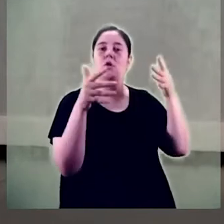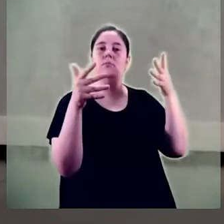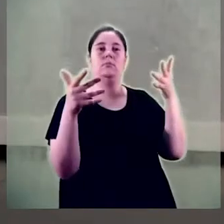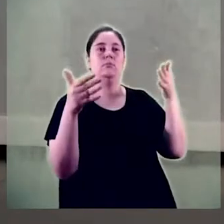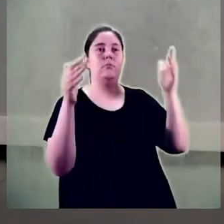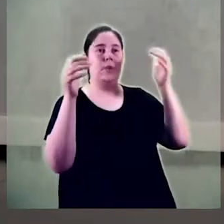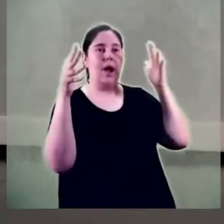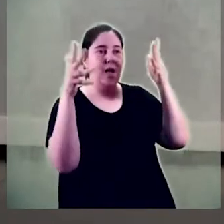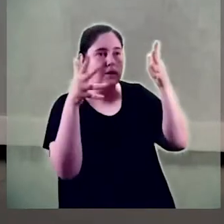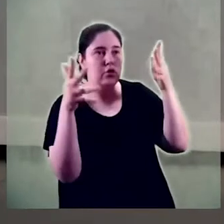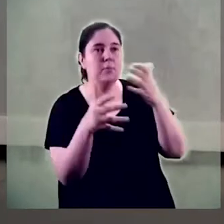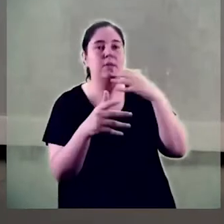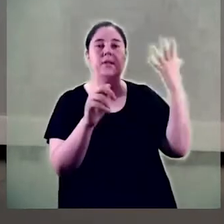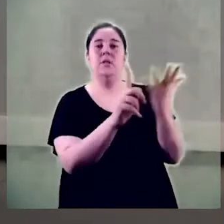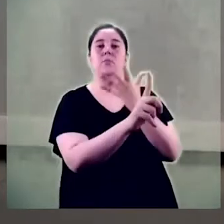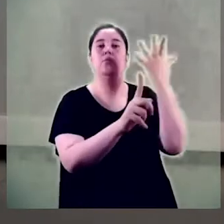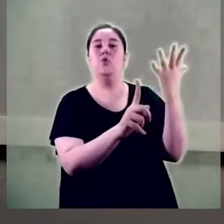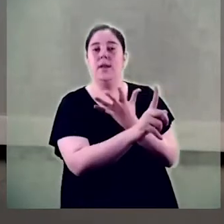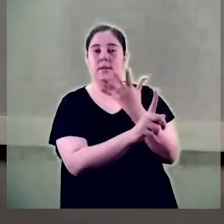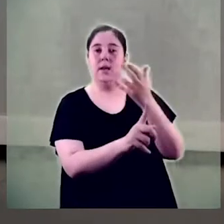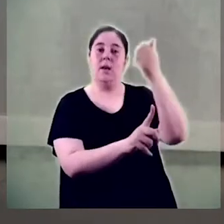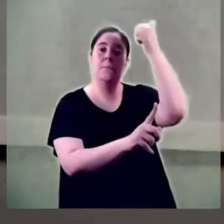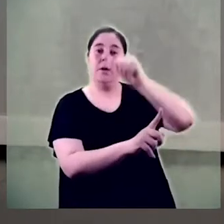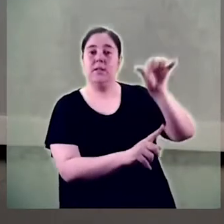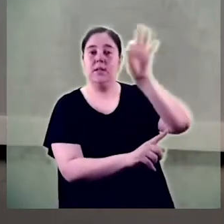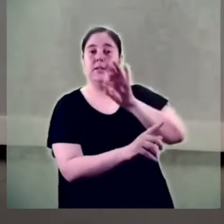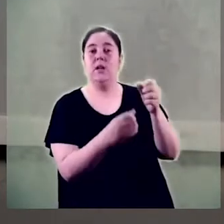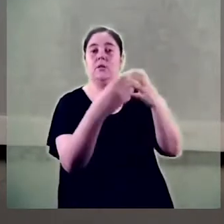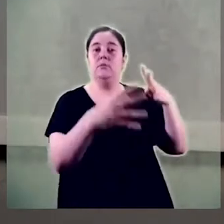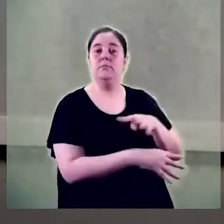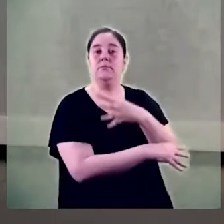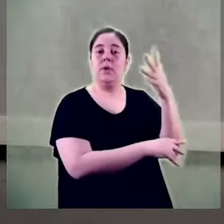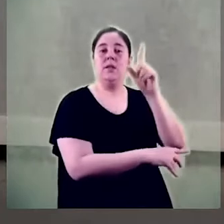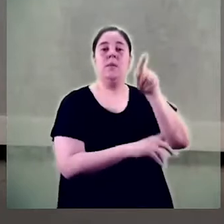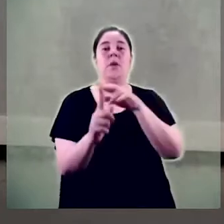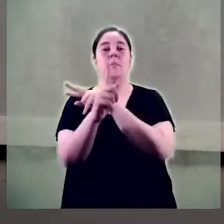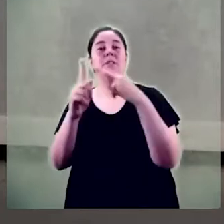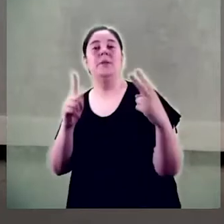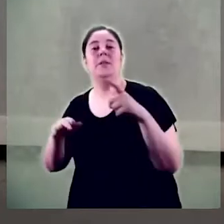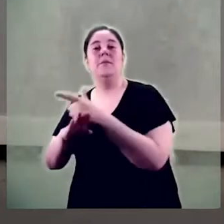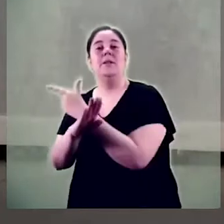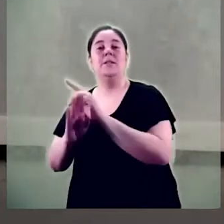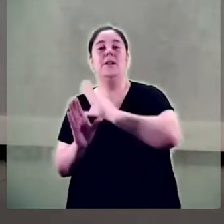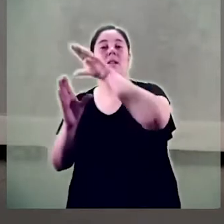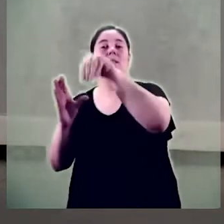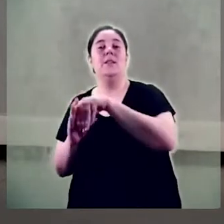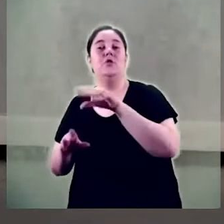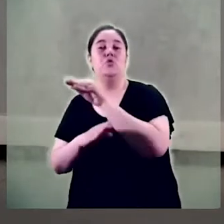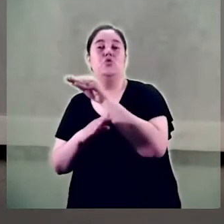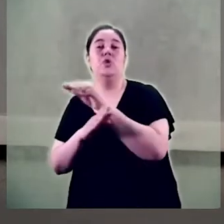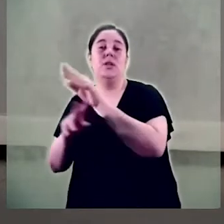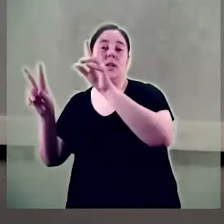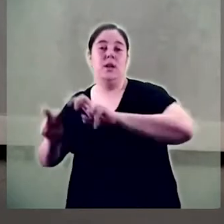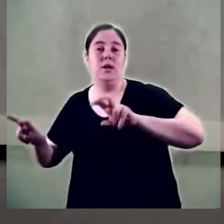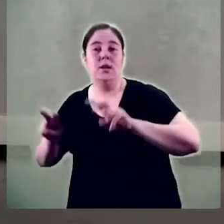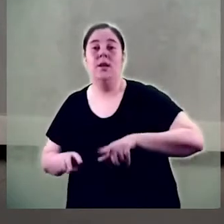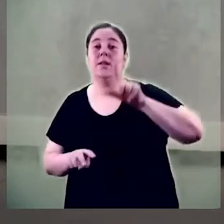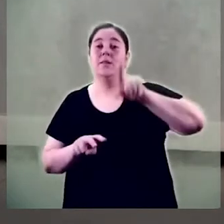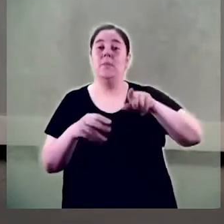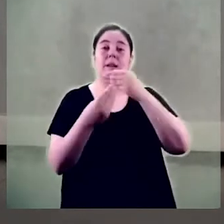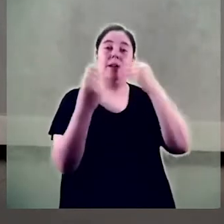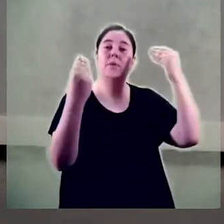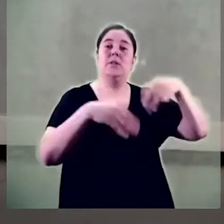masclístiques i digitifòbiques, la promoció de la perspectiva de gènere en la docència i en la recerca, la representació